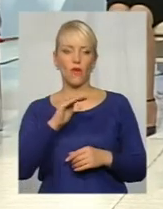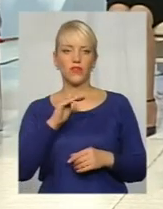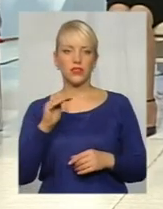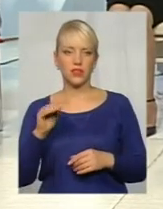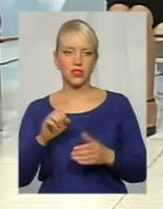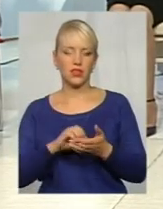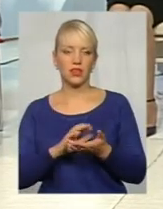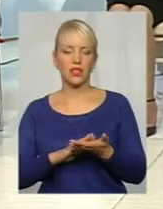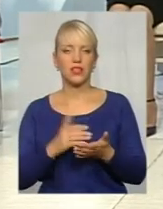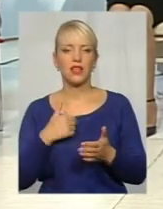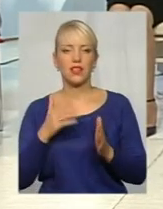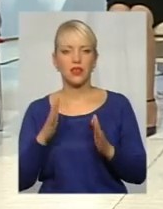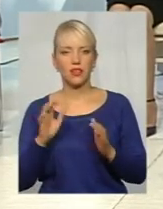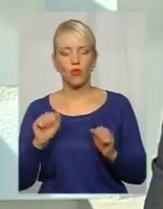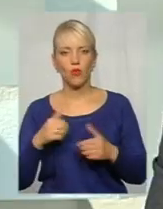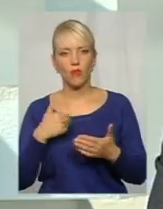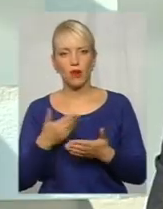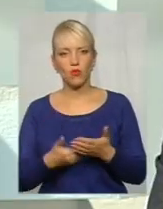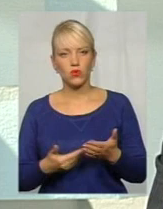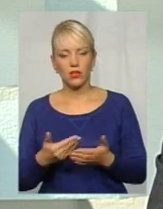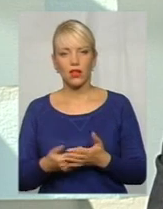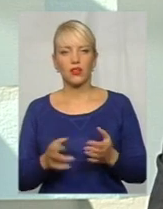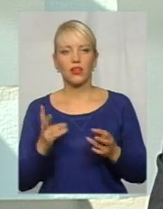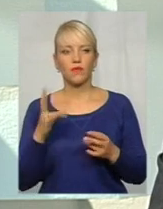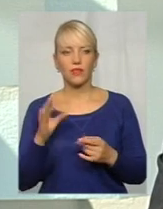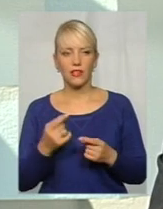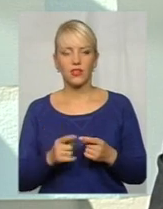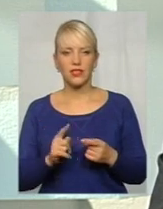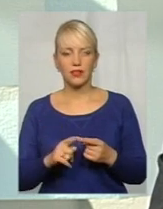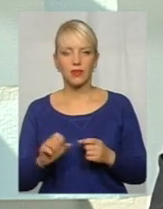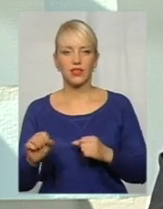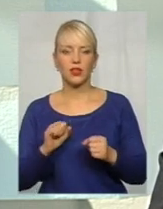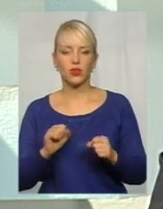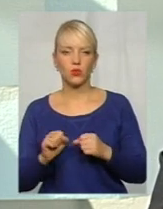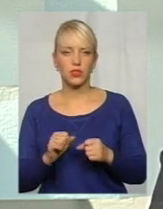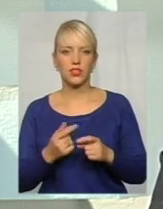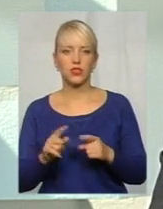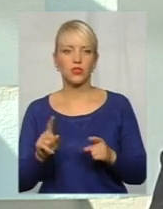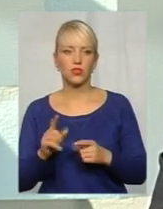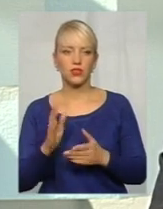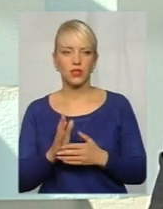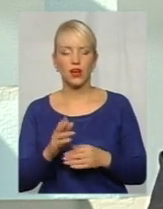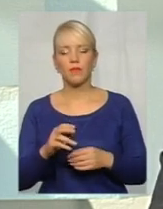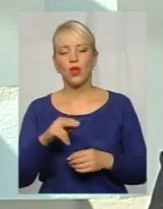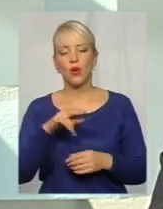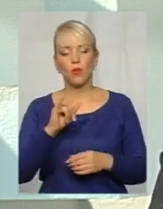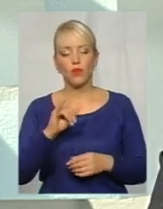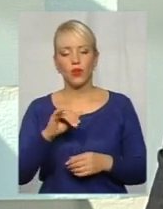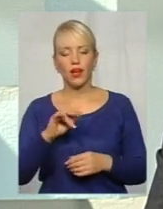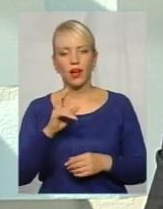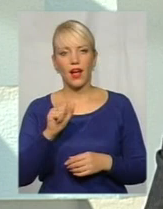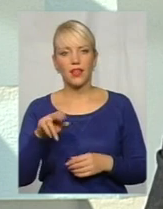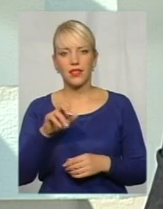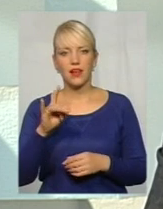я можу тільки припускати, але в даному випадку вони керуються даними, які є в публічній кадастровій карті, скоріше за все.